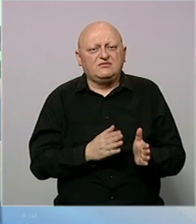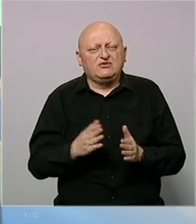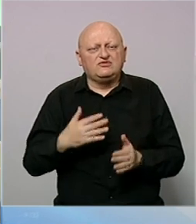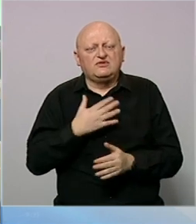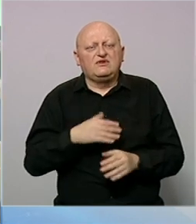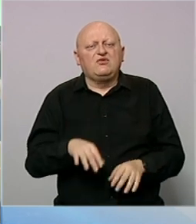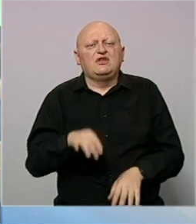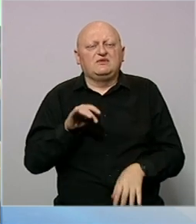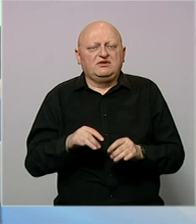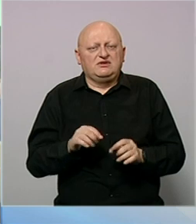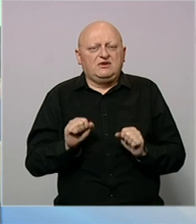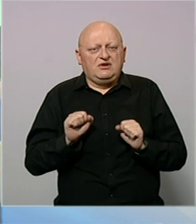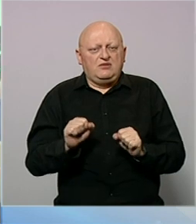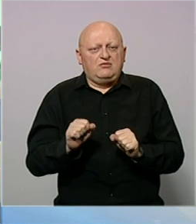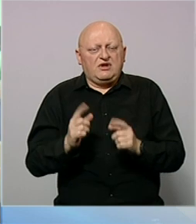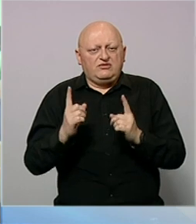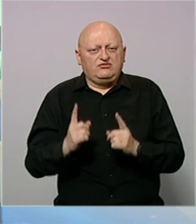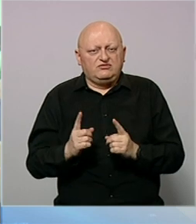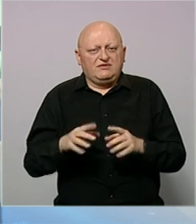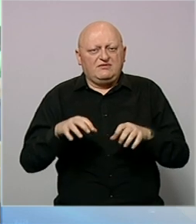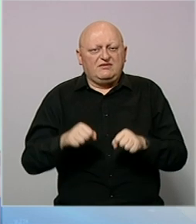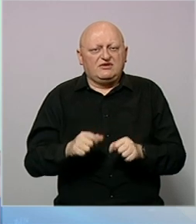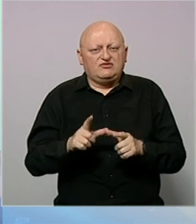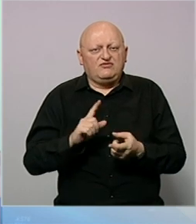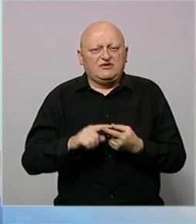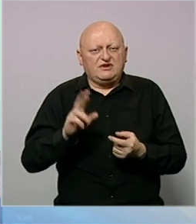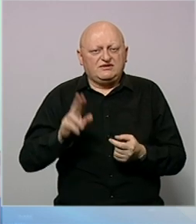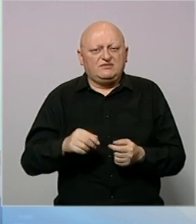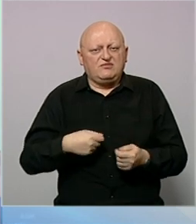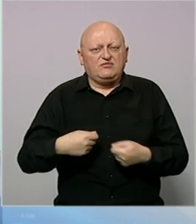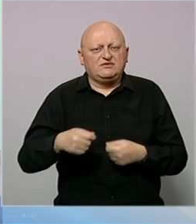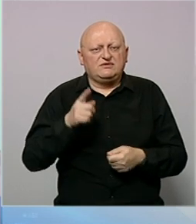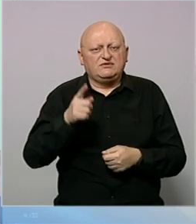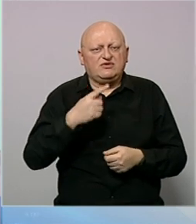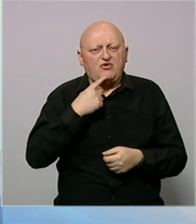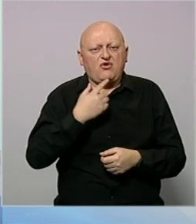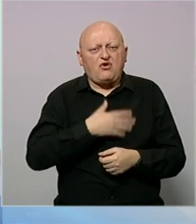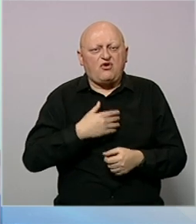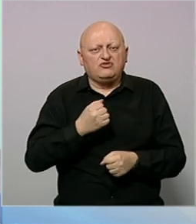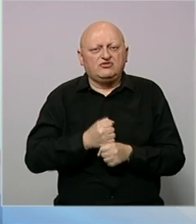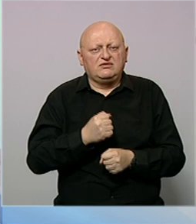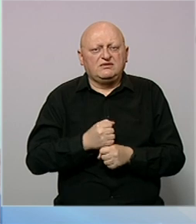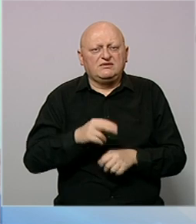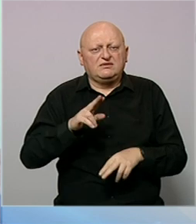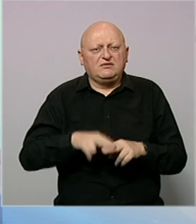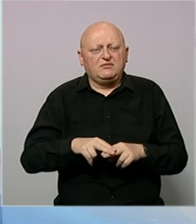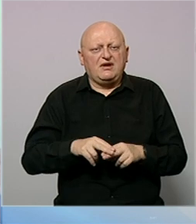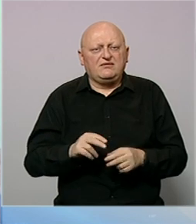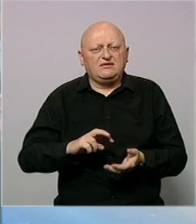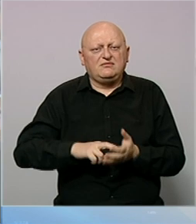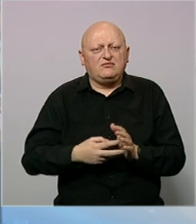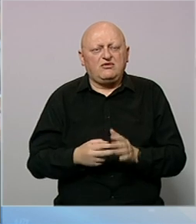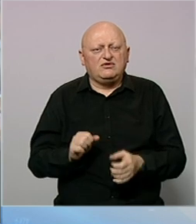zakon, procedure i volja birača. Blokadu uspostave izvršne vlasti u federaciji mogu proizvesti jedino oni koji vlast žele